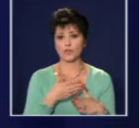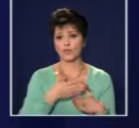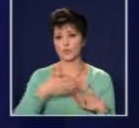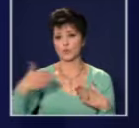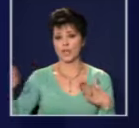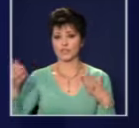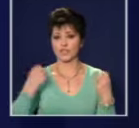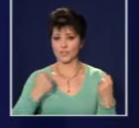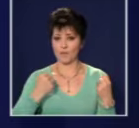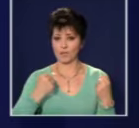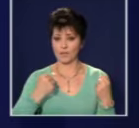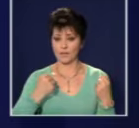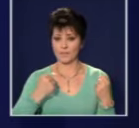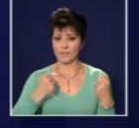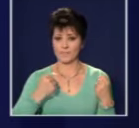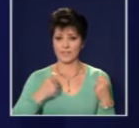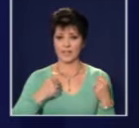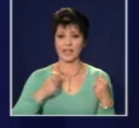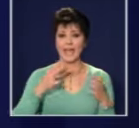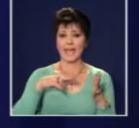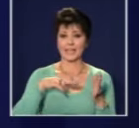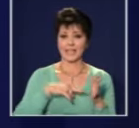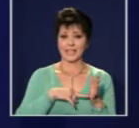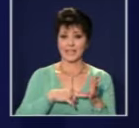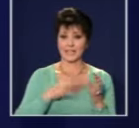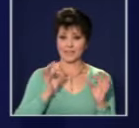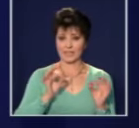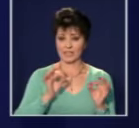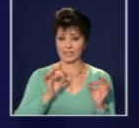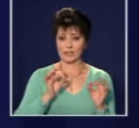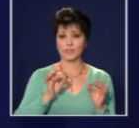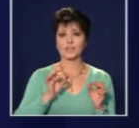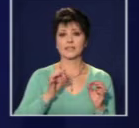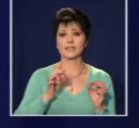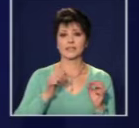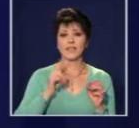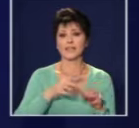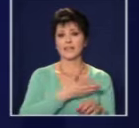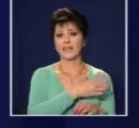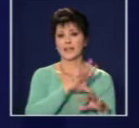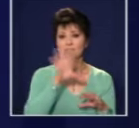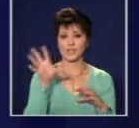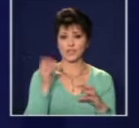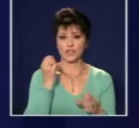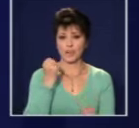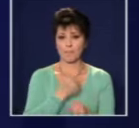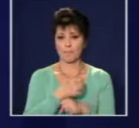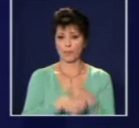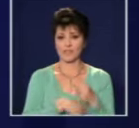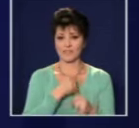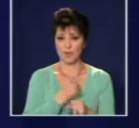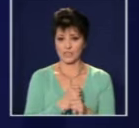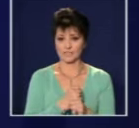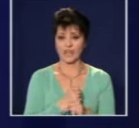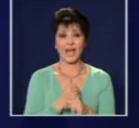същото време трябва да се обърнеме към нещо реално. И то е енергийната ефективност. Енергийната ефективност на всички производства. Защото едно